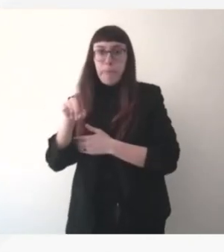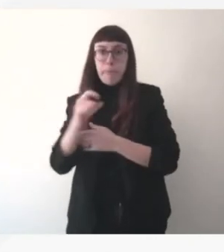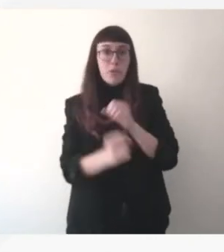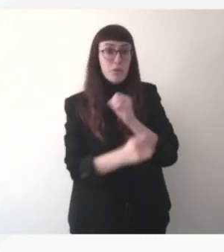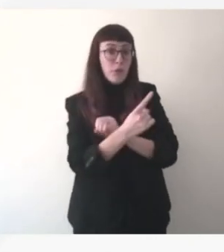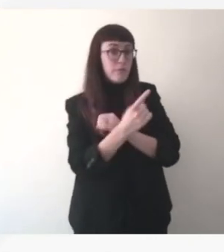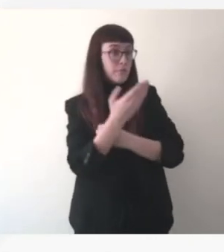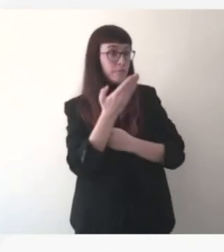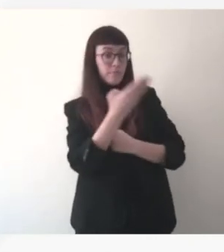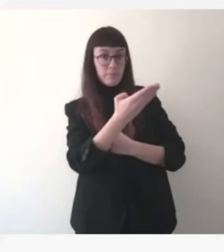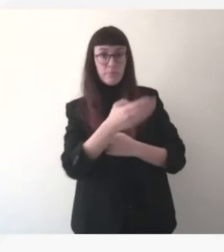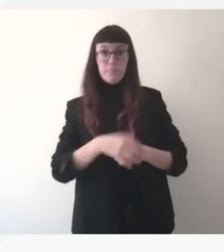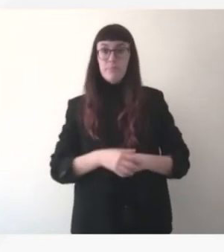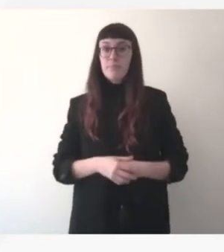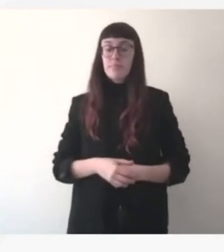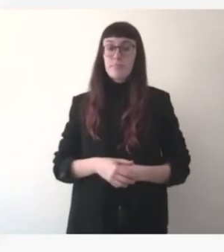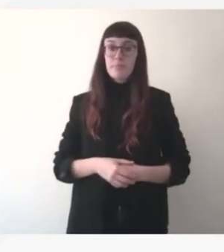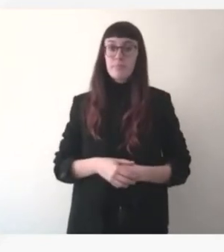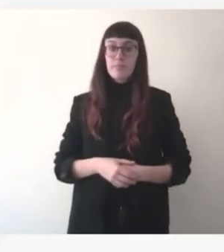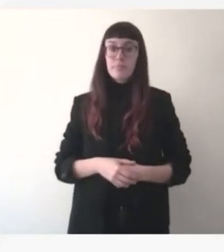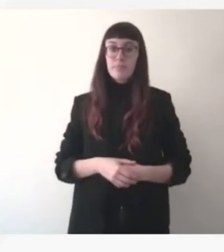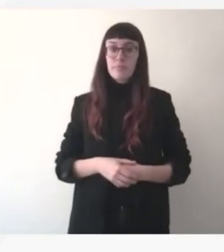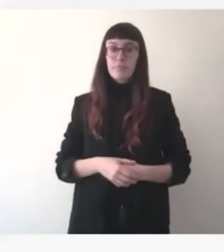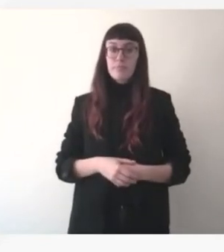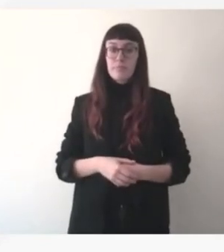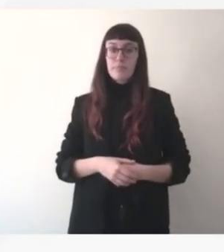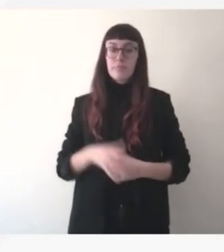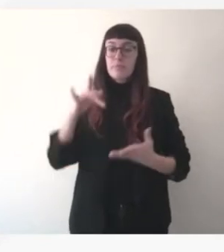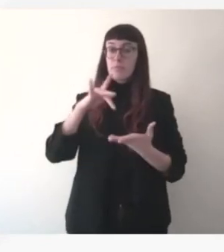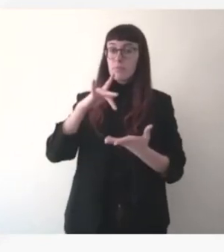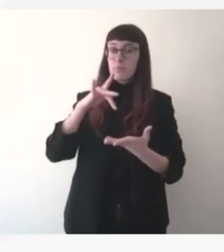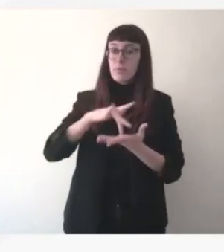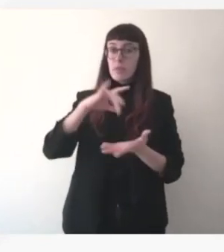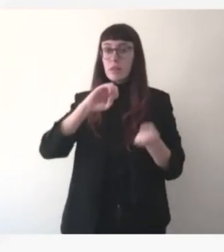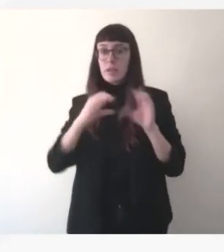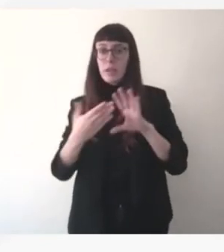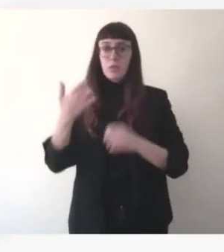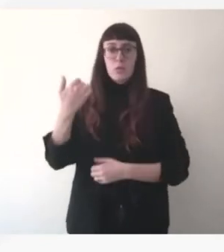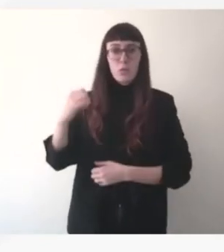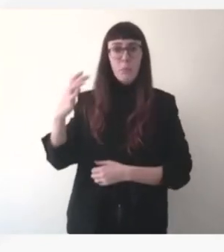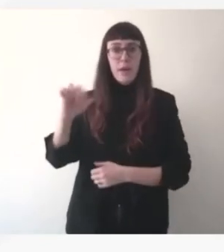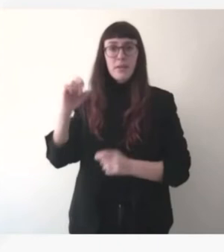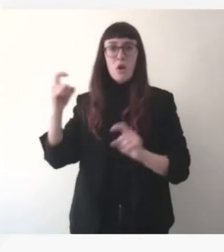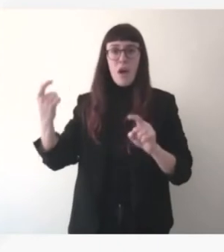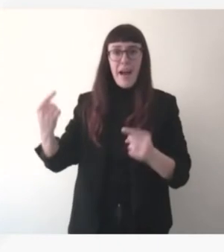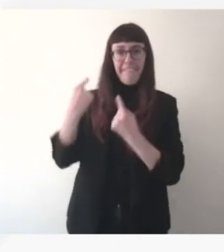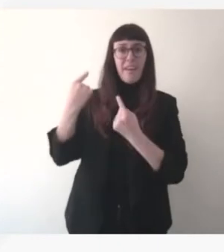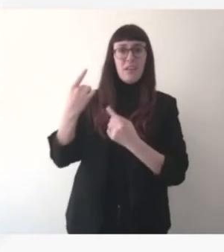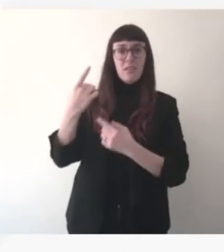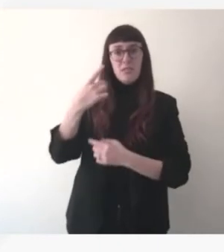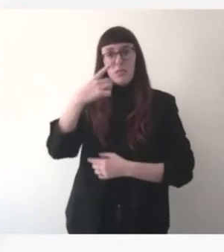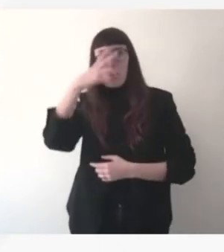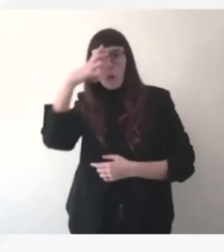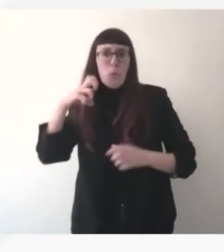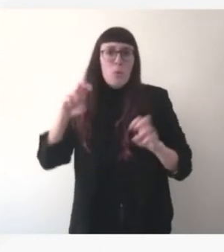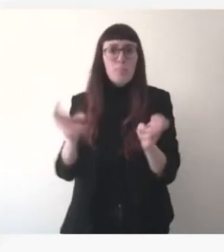en tout cas des attaques cyber. Ça ne veut pas dire qu'il ne faut pas être sur le pied, enfin, qu'il ne pas être préparé. Ça ne veut pas